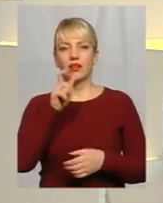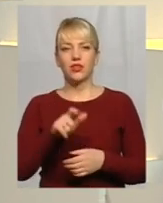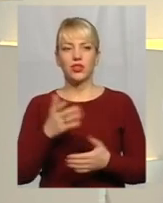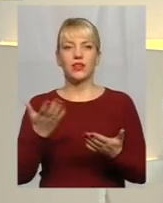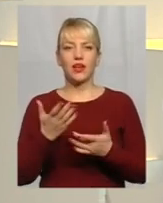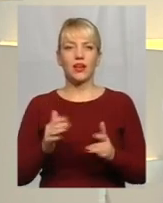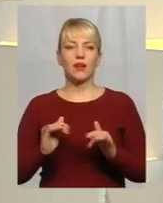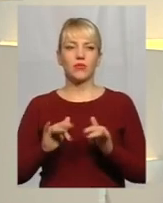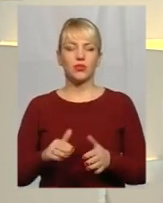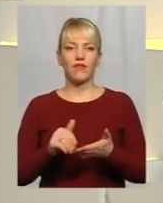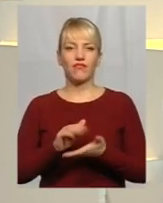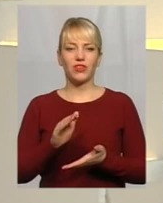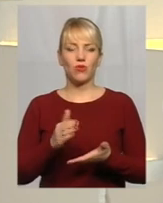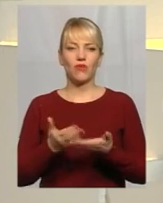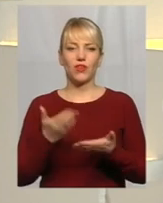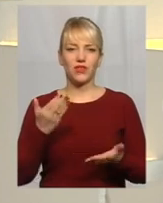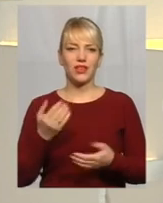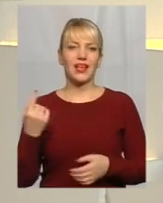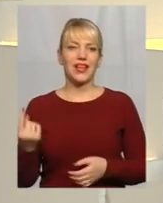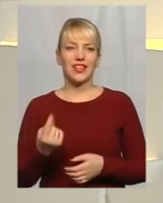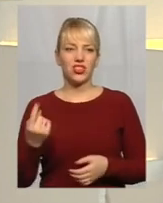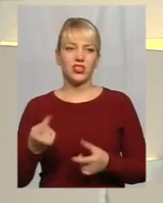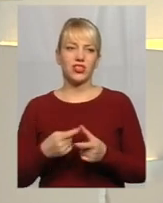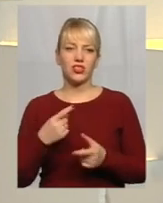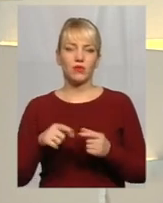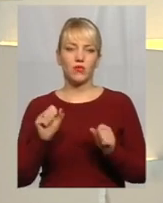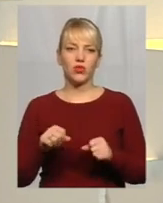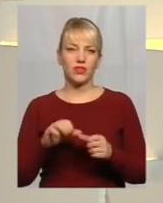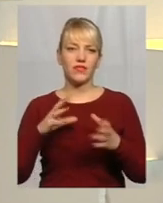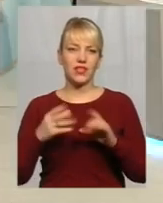відмови від лічильника і чи можна це взагалі зробити?